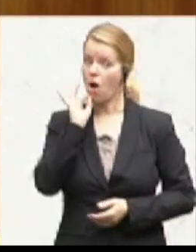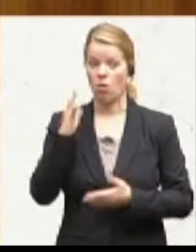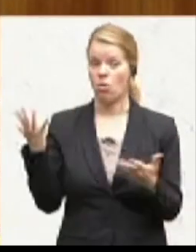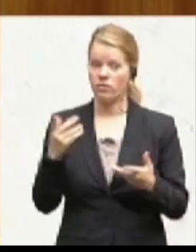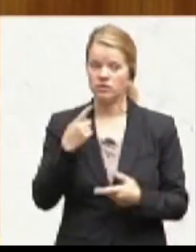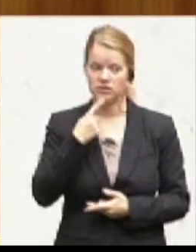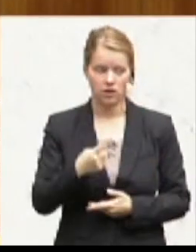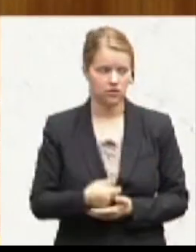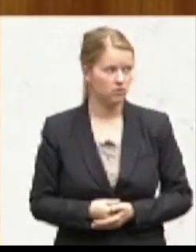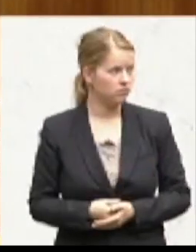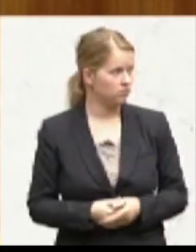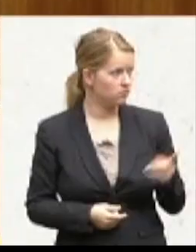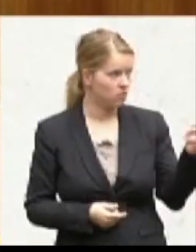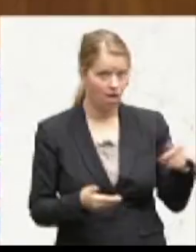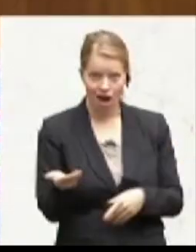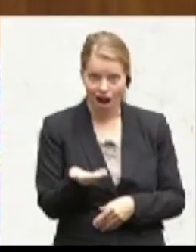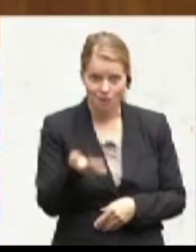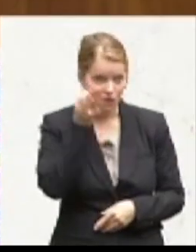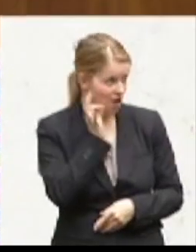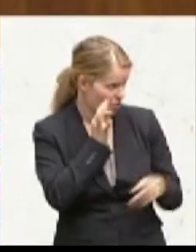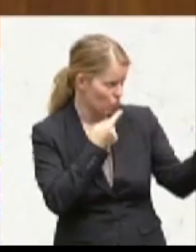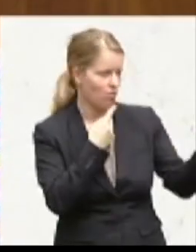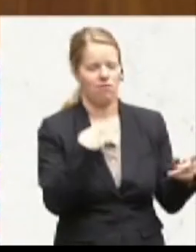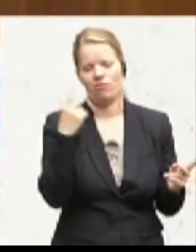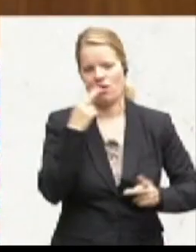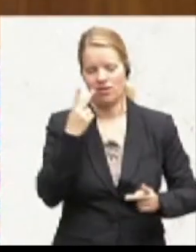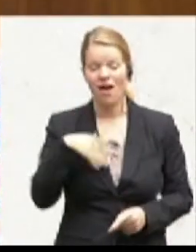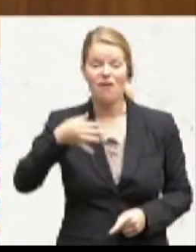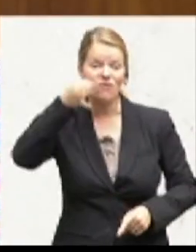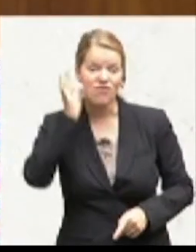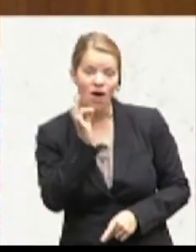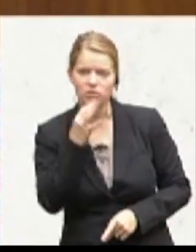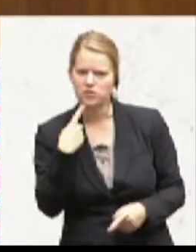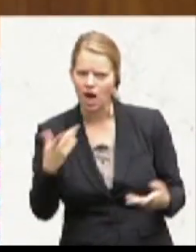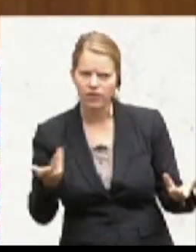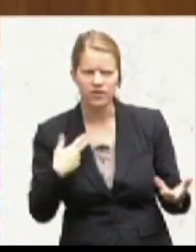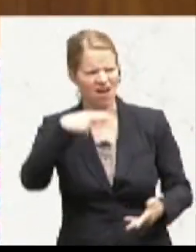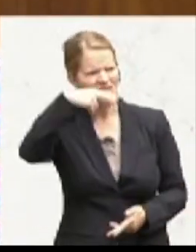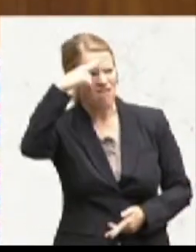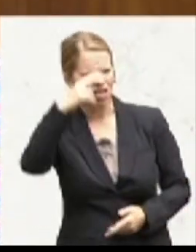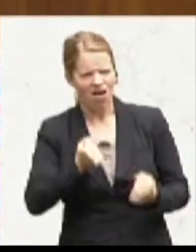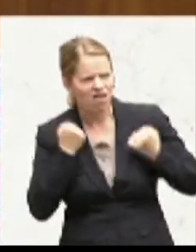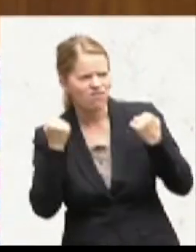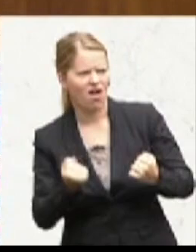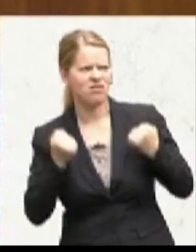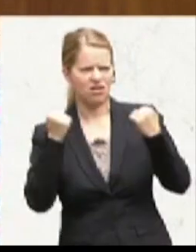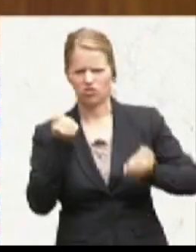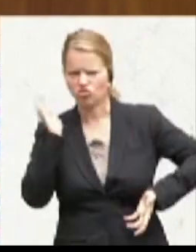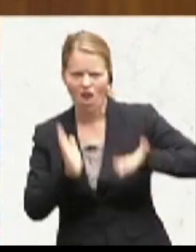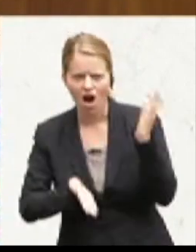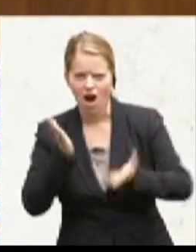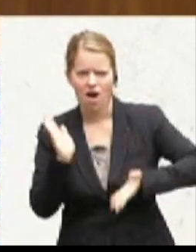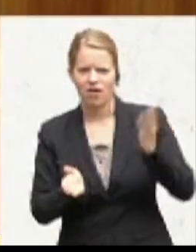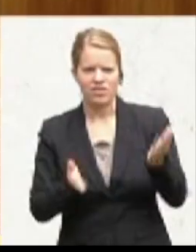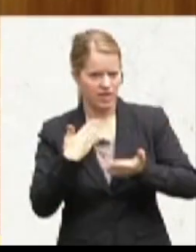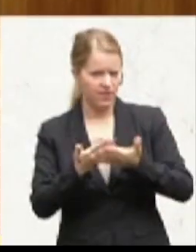das glaube ich Ihnen sofort, dass Sie sagen, arme Frau. Die Frau geht raus, erklärt bei Gericht, der Mann ist gewalttätig, er schlägt nicht mit der alleinige Absorge. Das Gericht bestellt einen